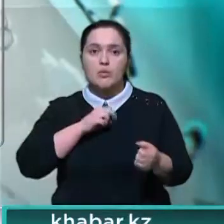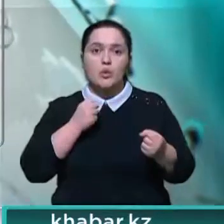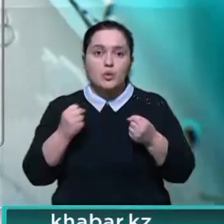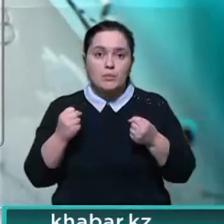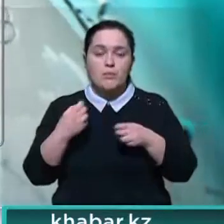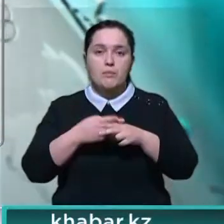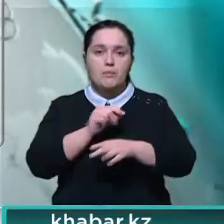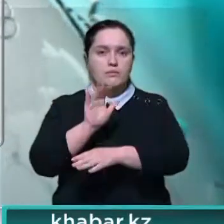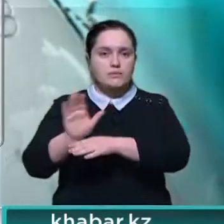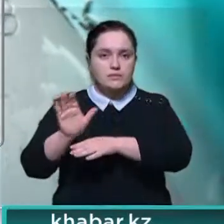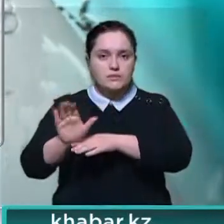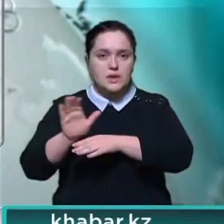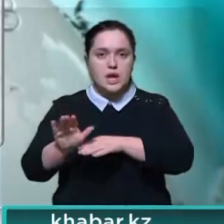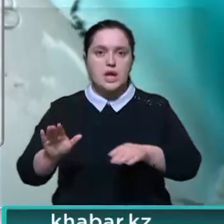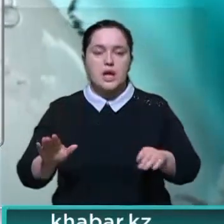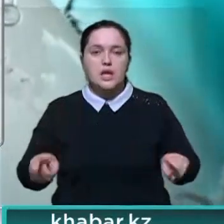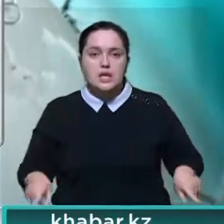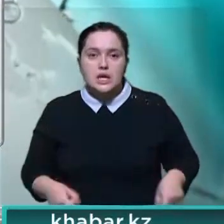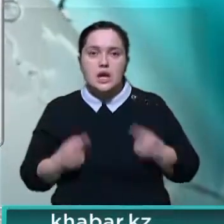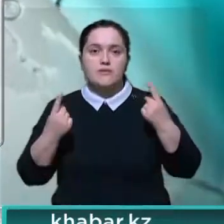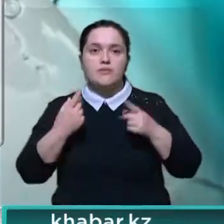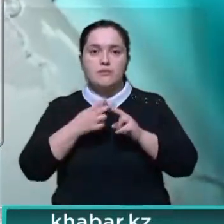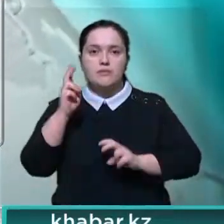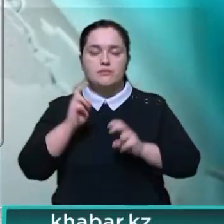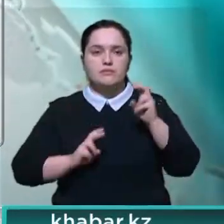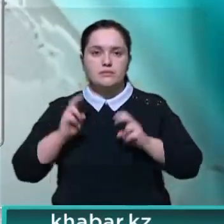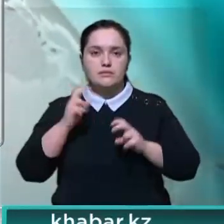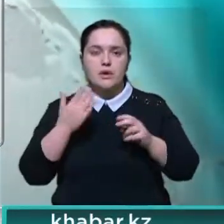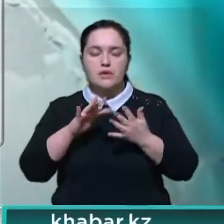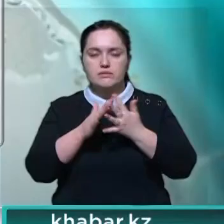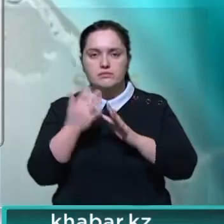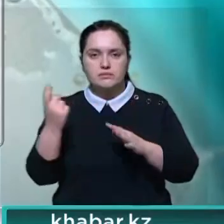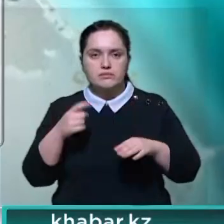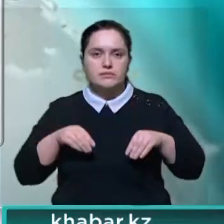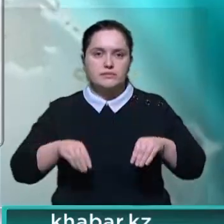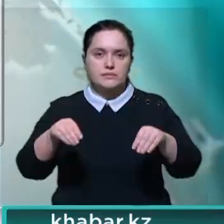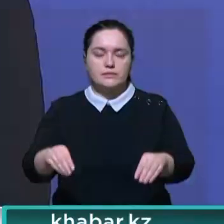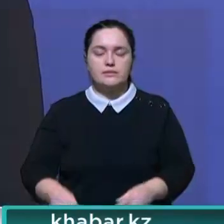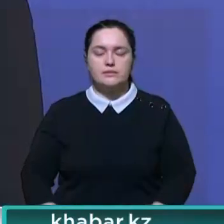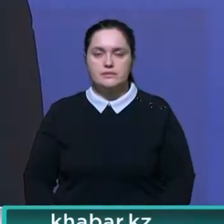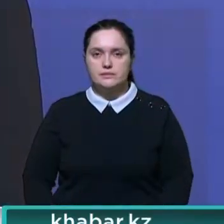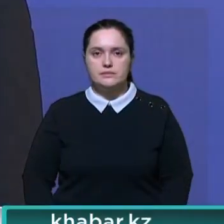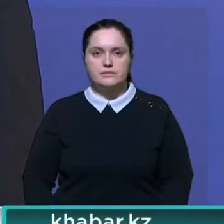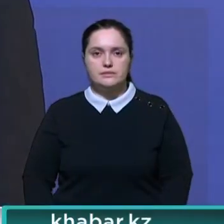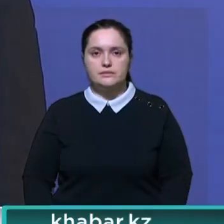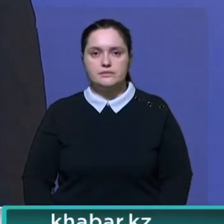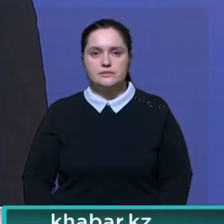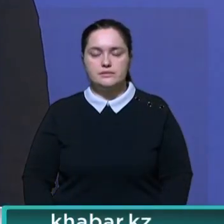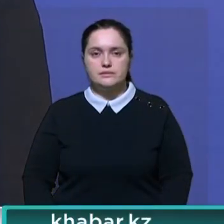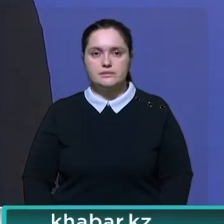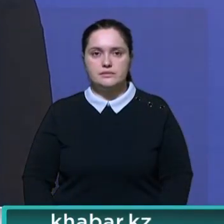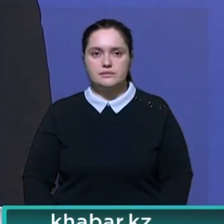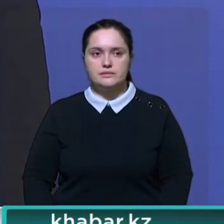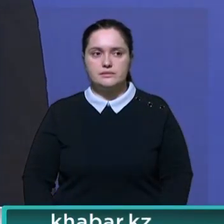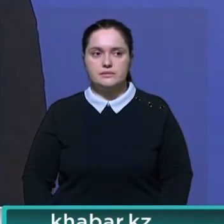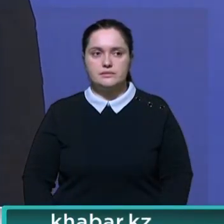укреплению экспортного потенциала и развитию агропромышленного комплекса страны. В 2022 году